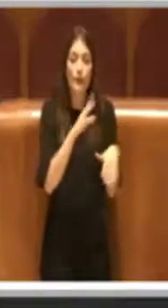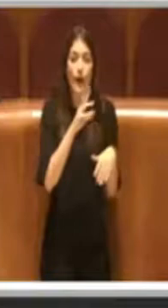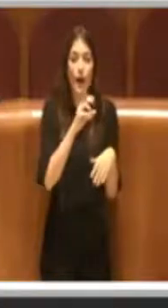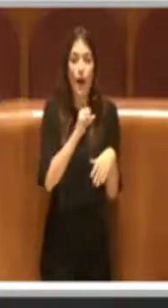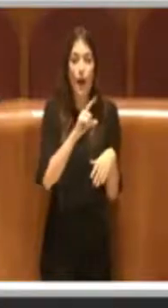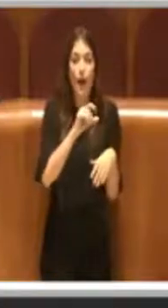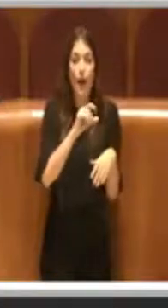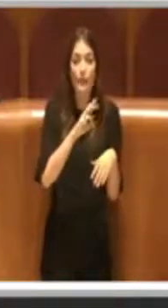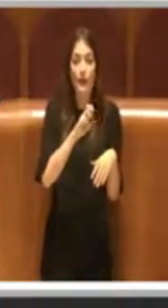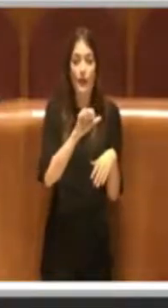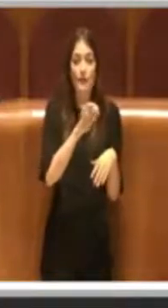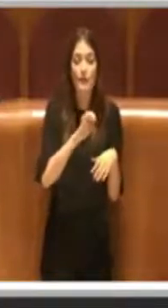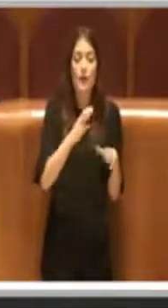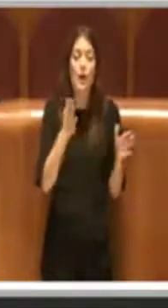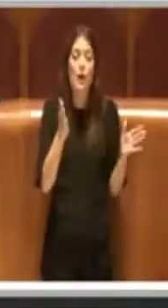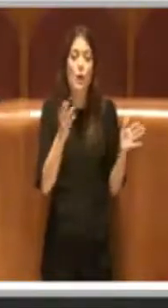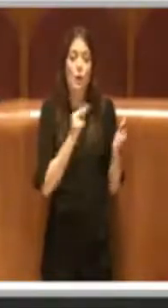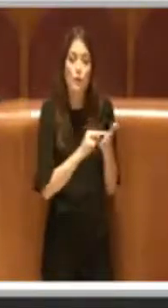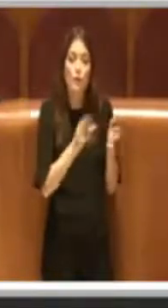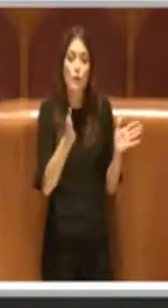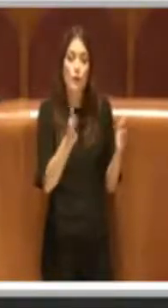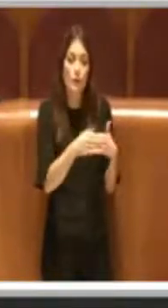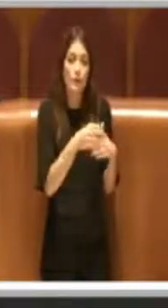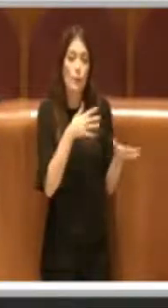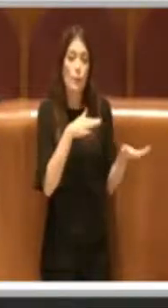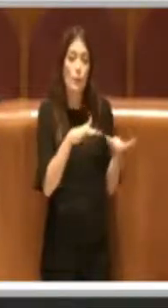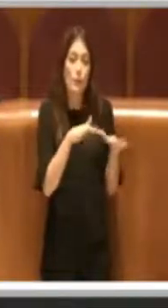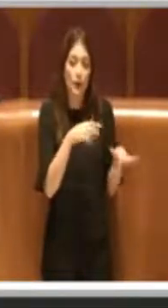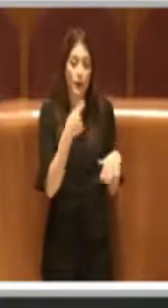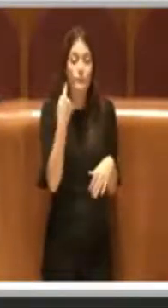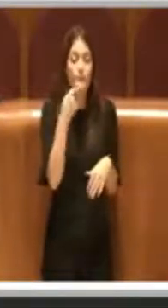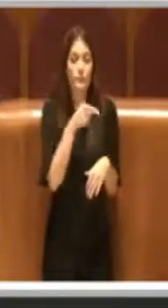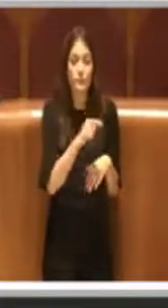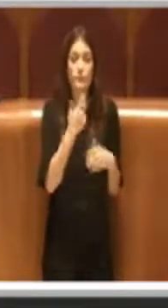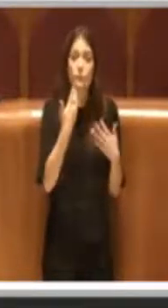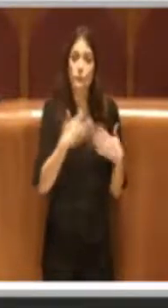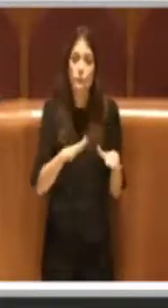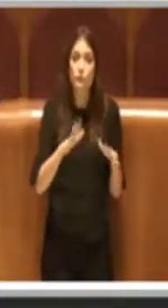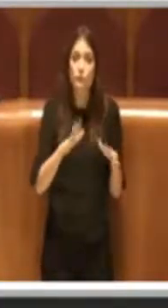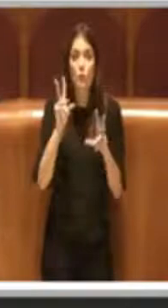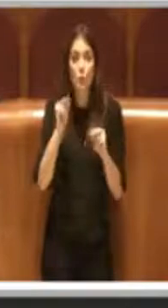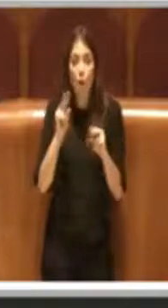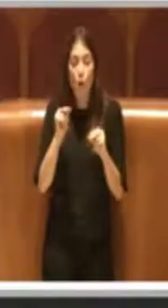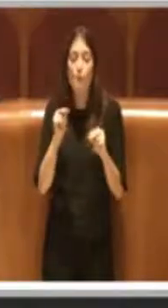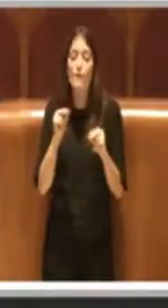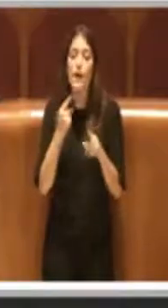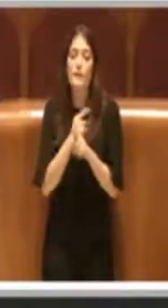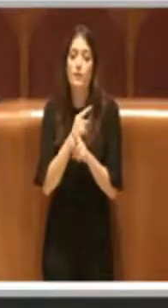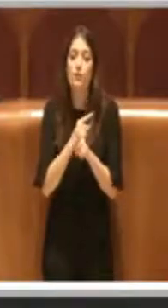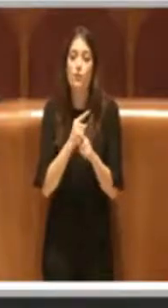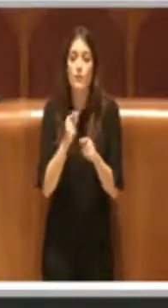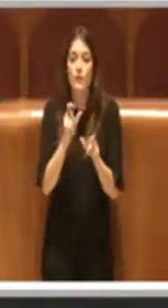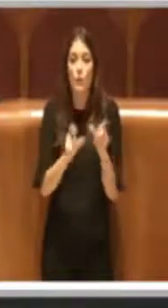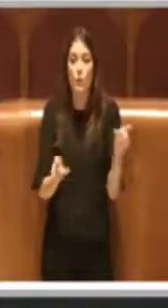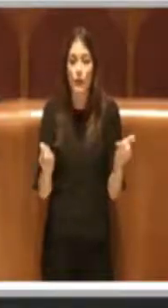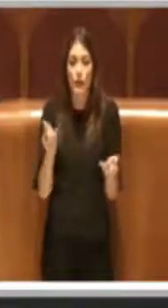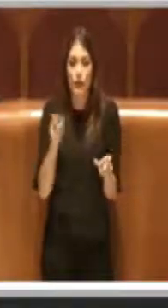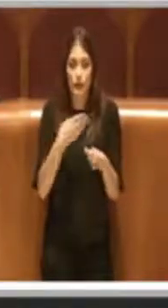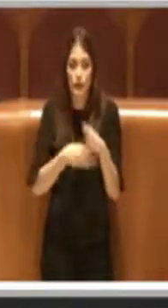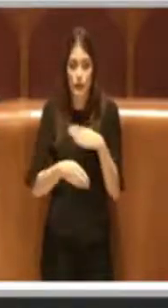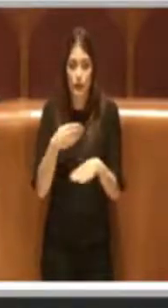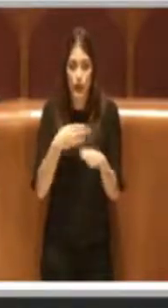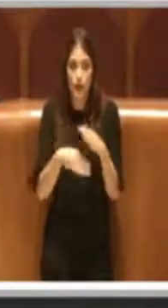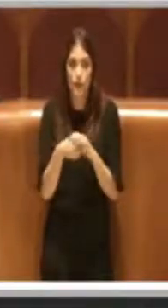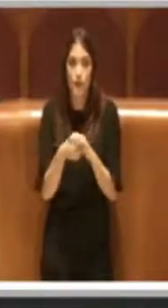Dipartimento Mobilità che si sono messi a disposizione di questa nuova e importante esigenza degli utenti per realizzare la modifica che